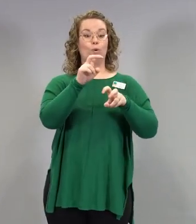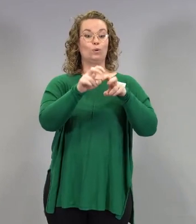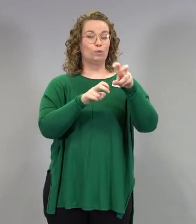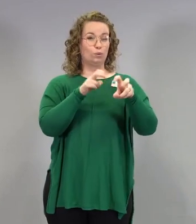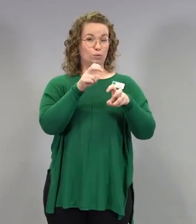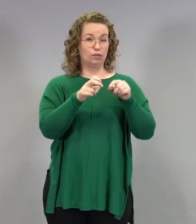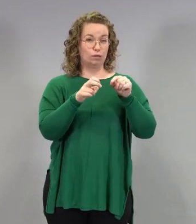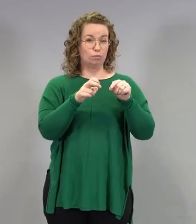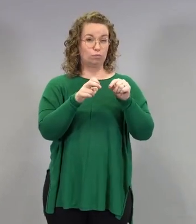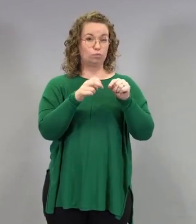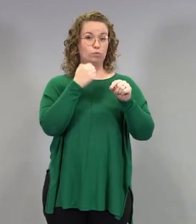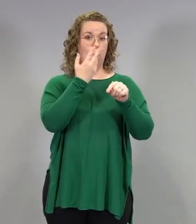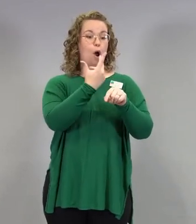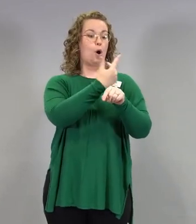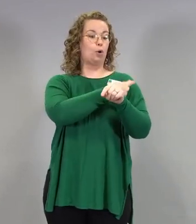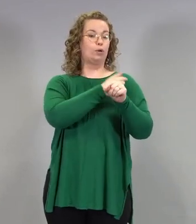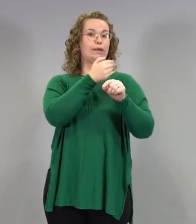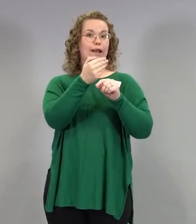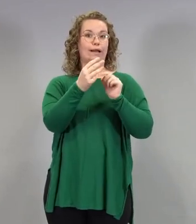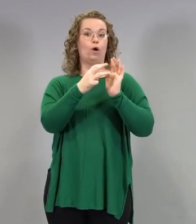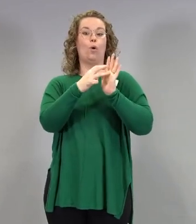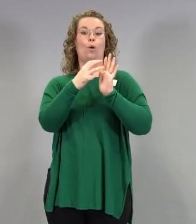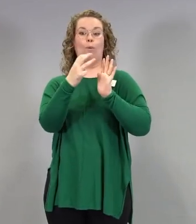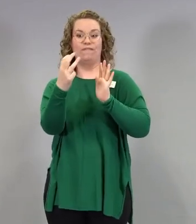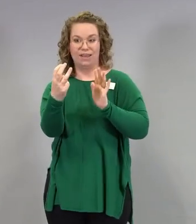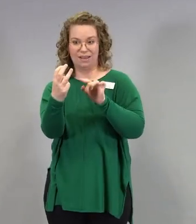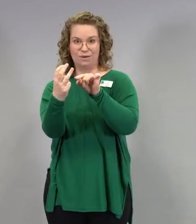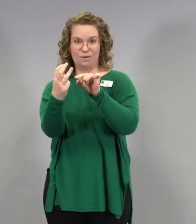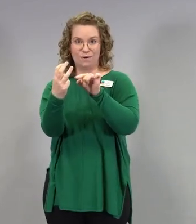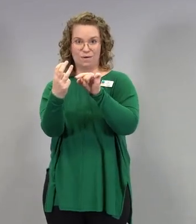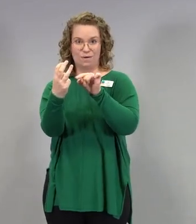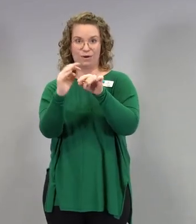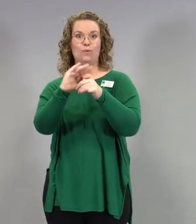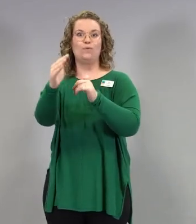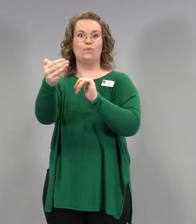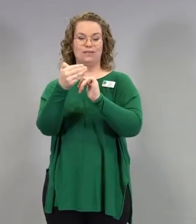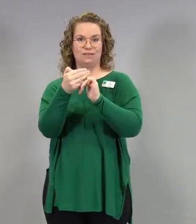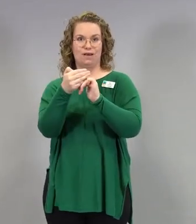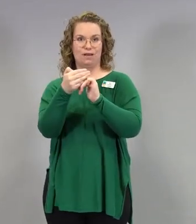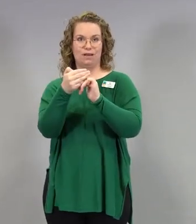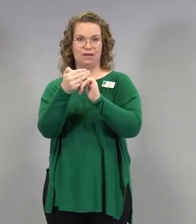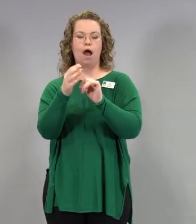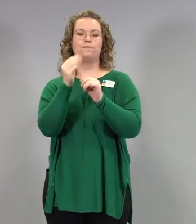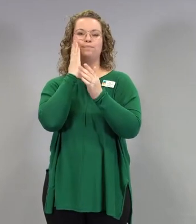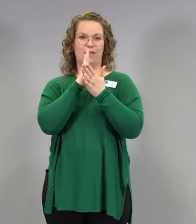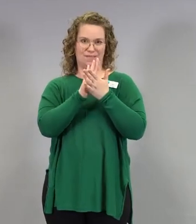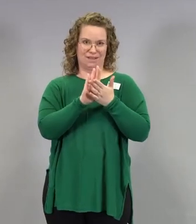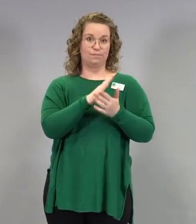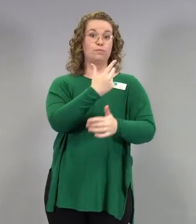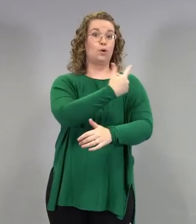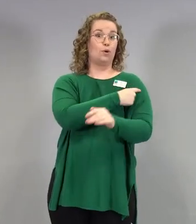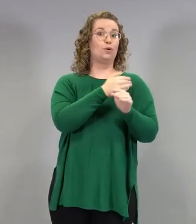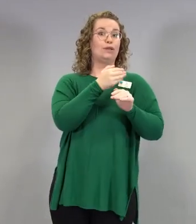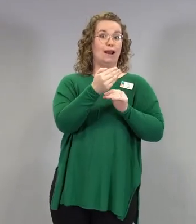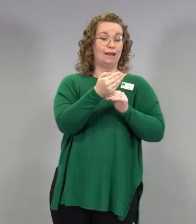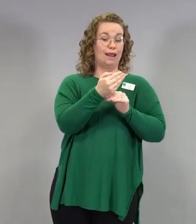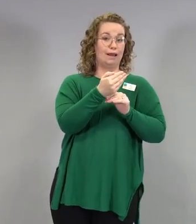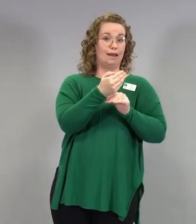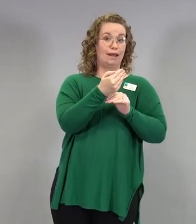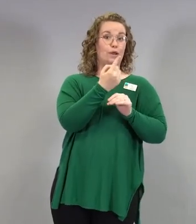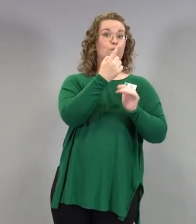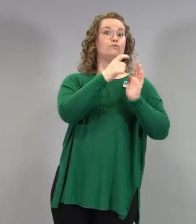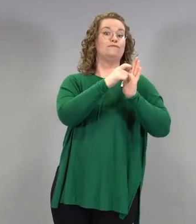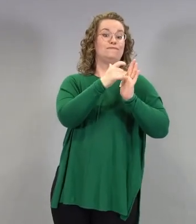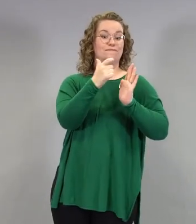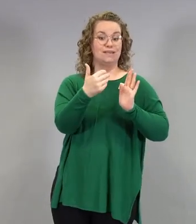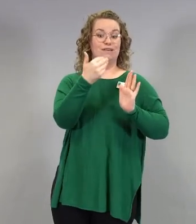viikon jälkeen tarkasteltu kahden annoksen tehoa, niin